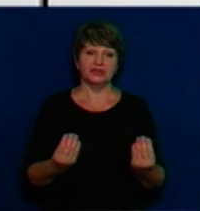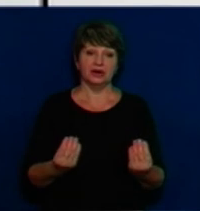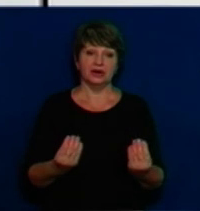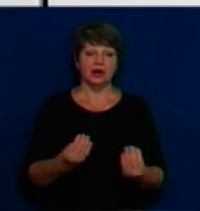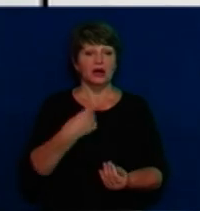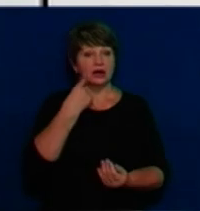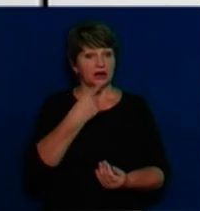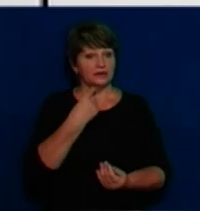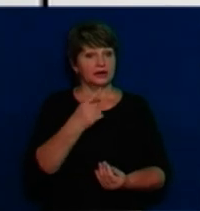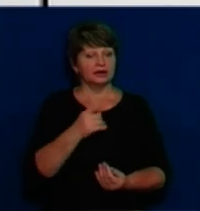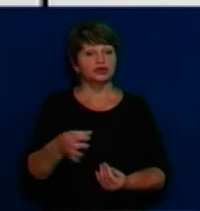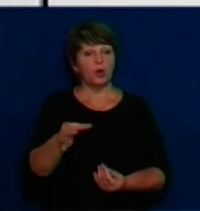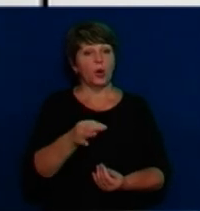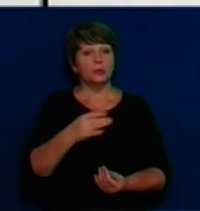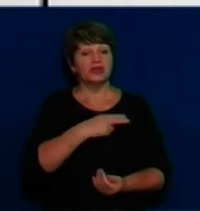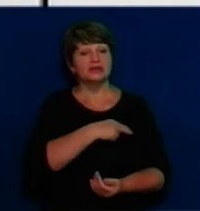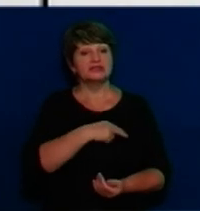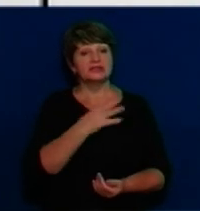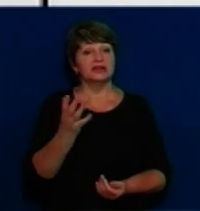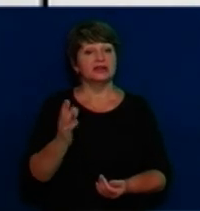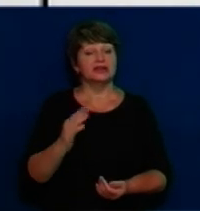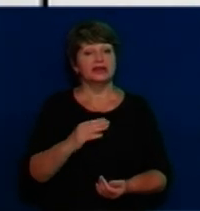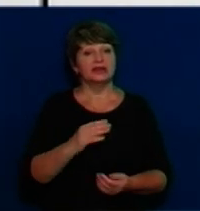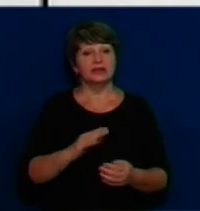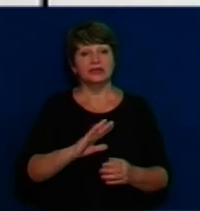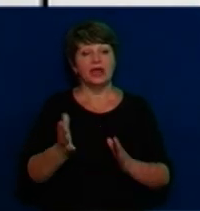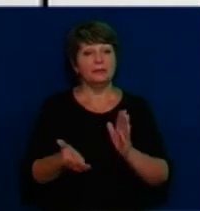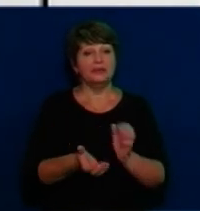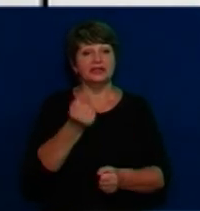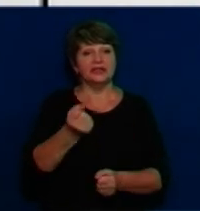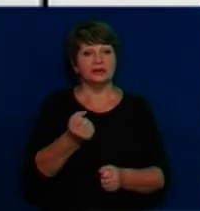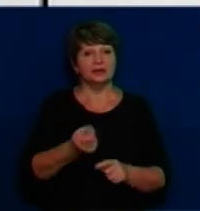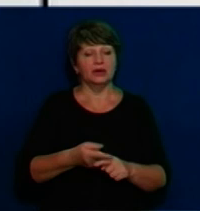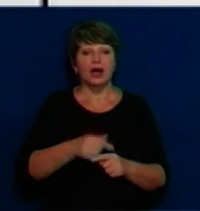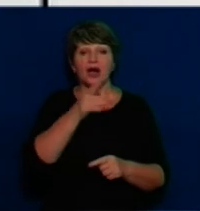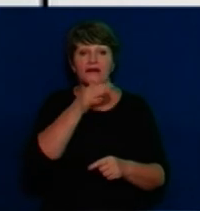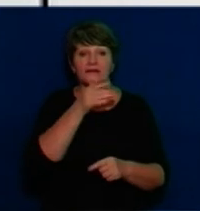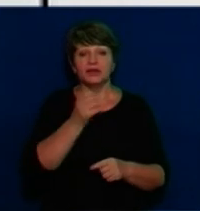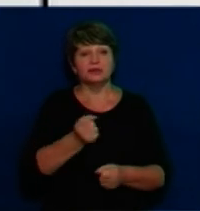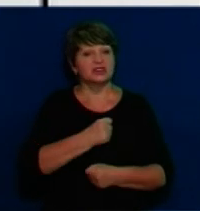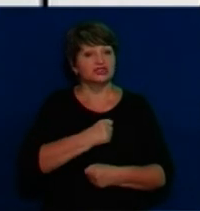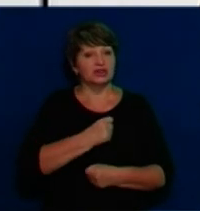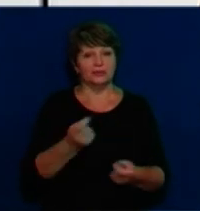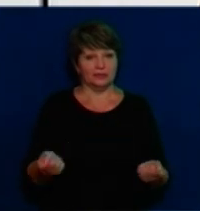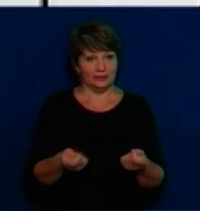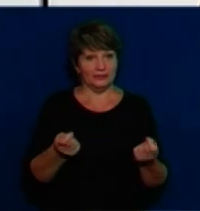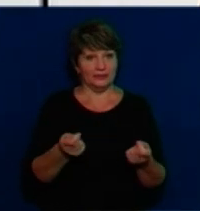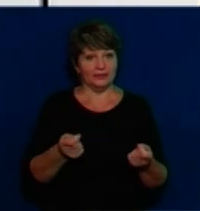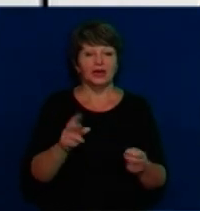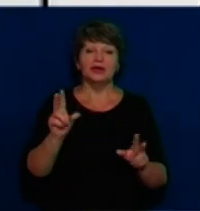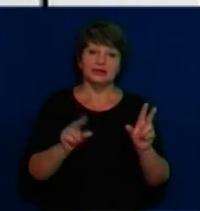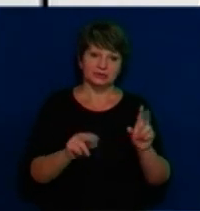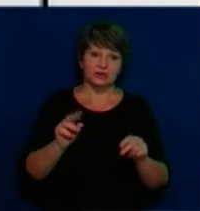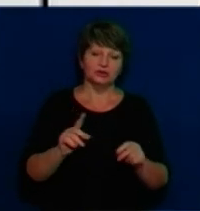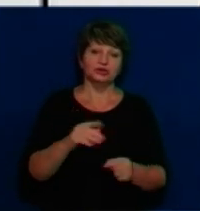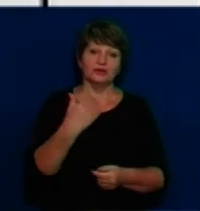що обласні депутати не підтримали зміни до перспективного плану громад, а часу, на жаль, не так багато. Власне, сподіваюся, що